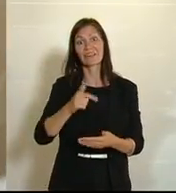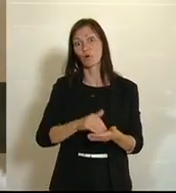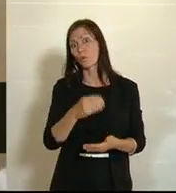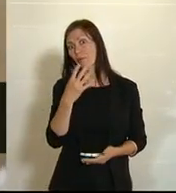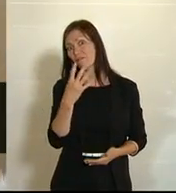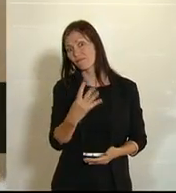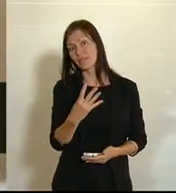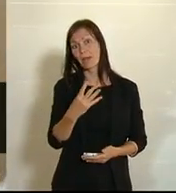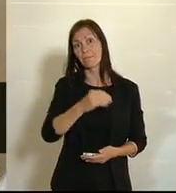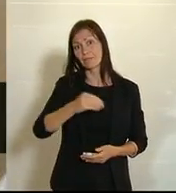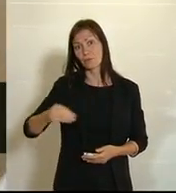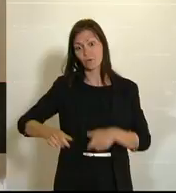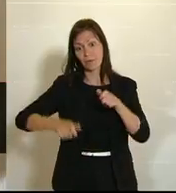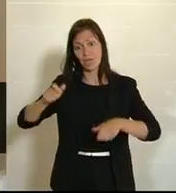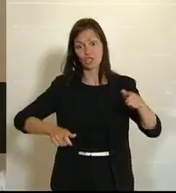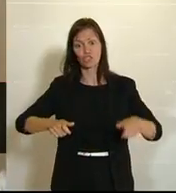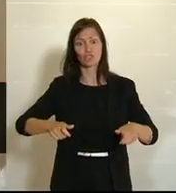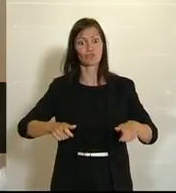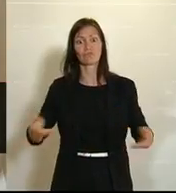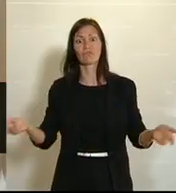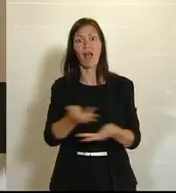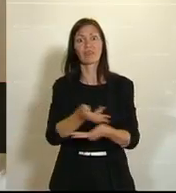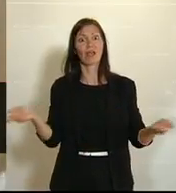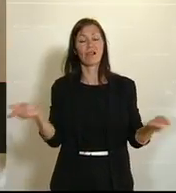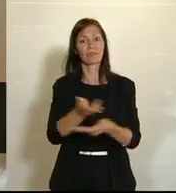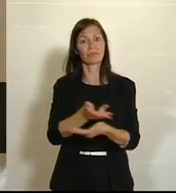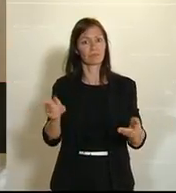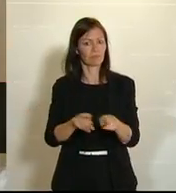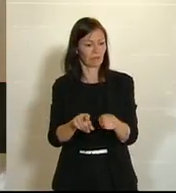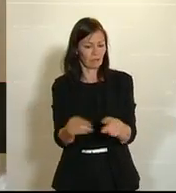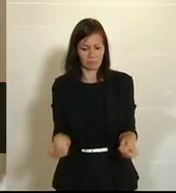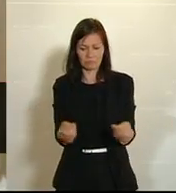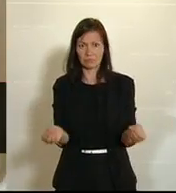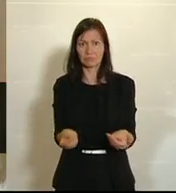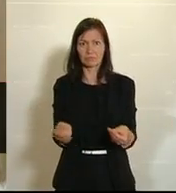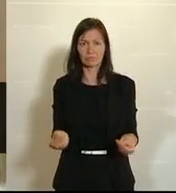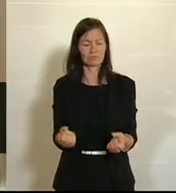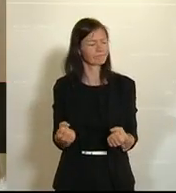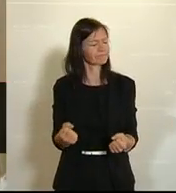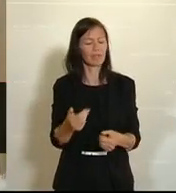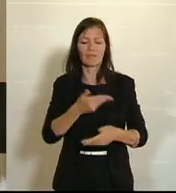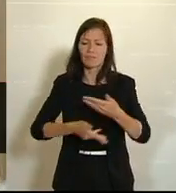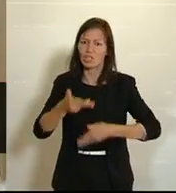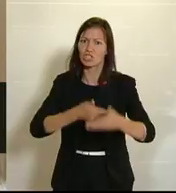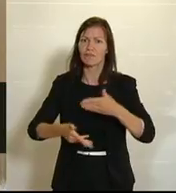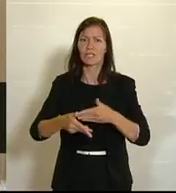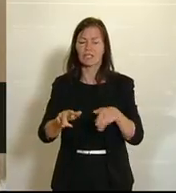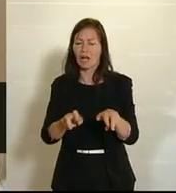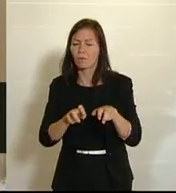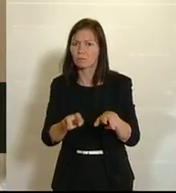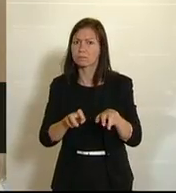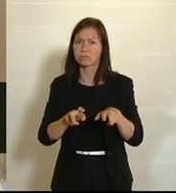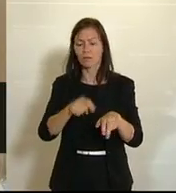wie Ware gehandelt. Sie erfahren die schlimmsten Formen der wirtschaftlichen Ausbeutung und eine massive Verletzung ihrer